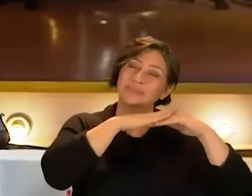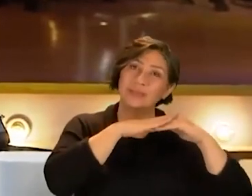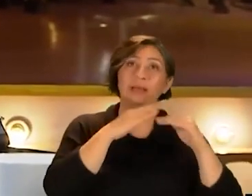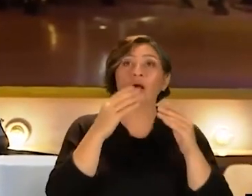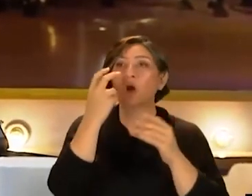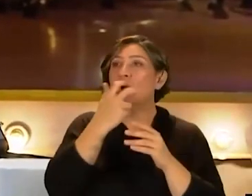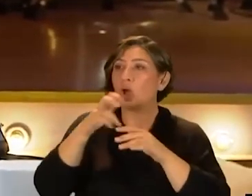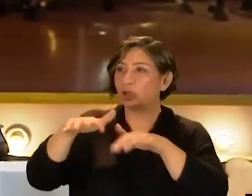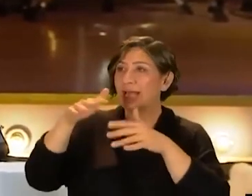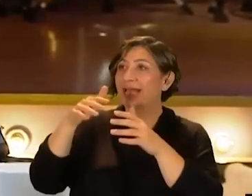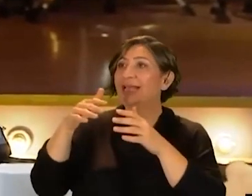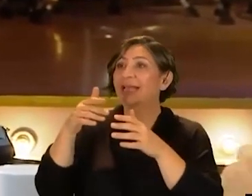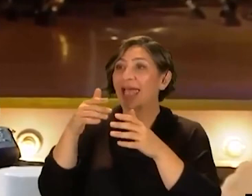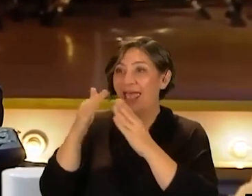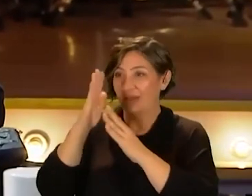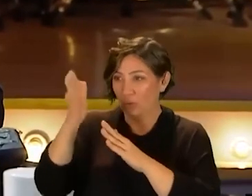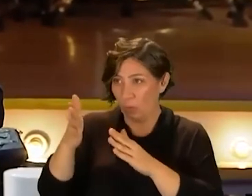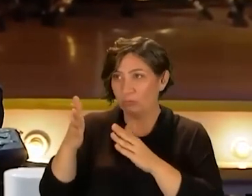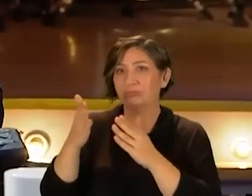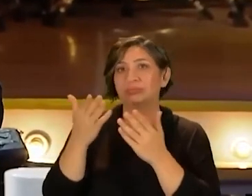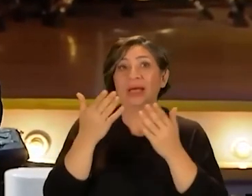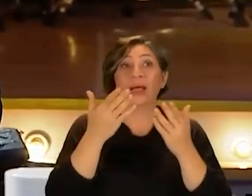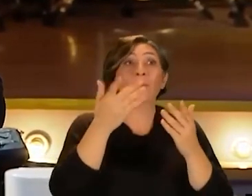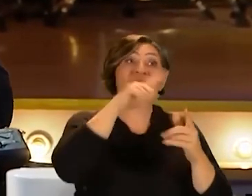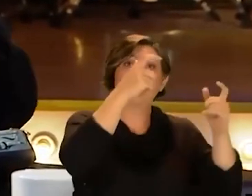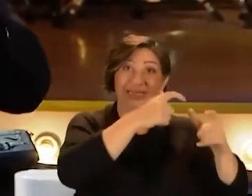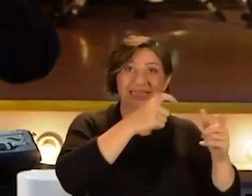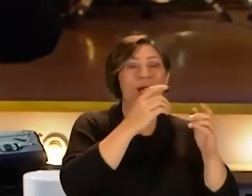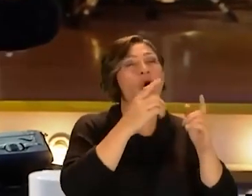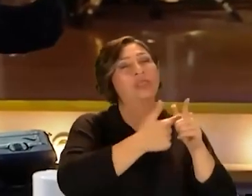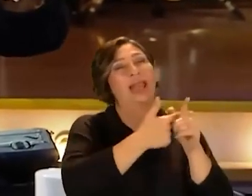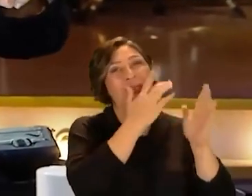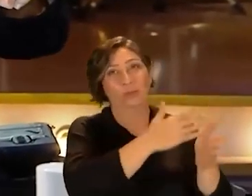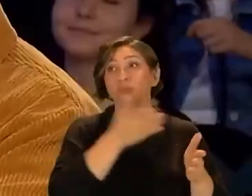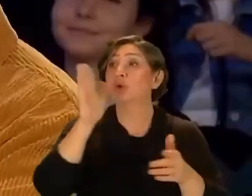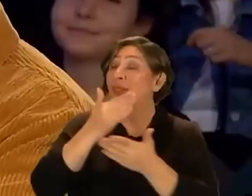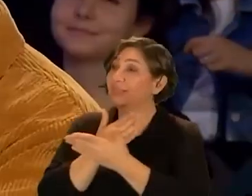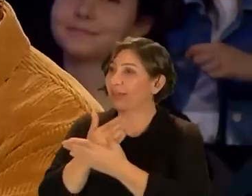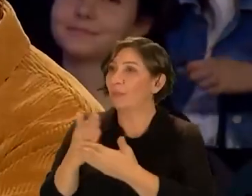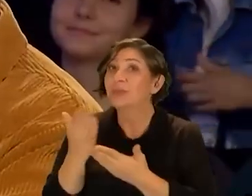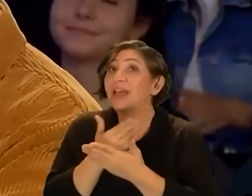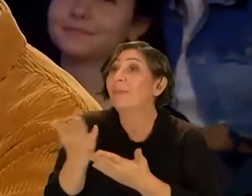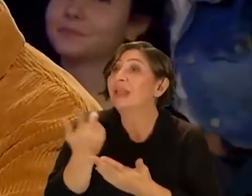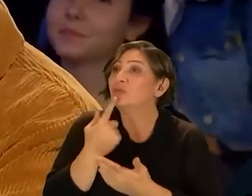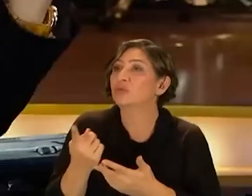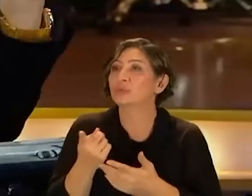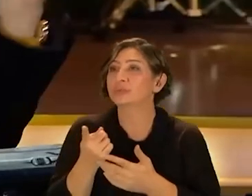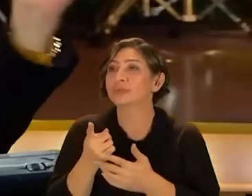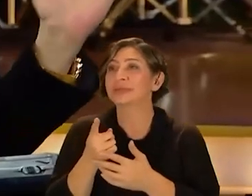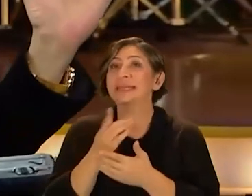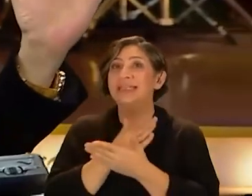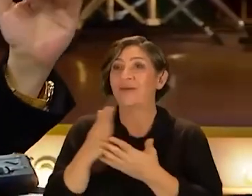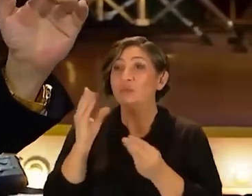konser Kadıköy'deyse eve gidiyorum Başka bir şehirdeyse otele gidiyorum Sonra devam ediyor Evet işte devam da ne diyorum acaba